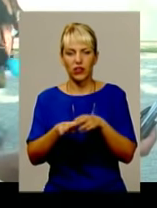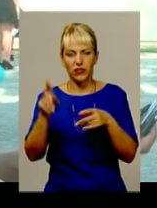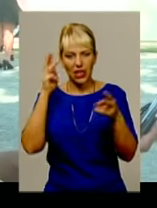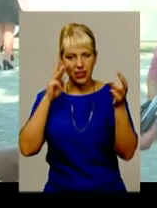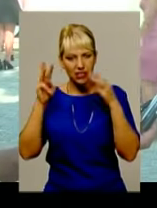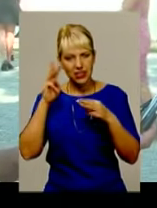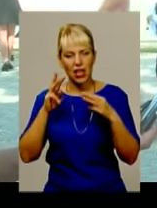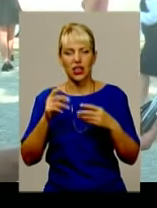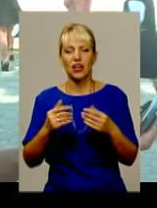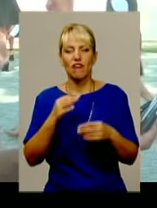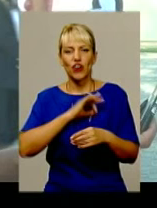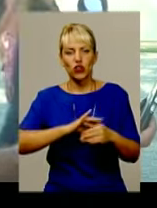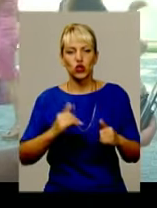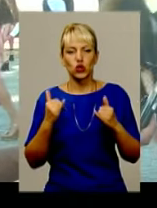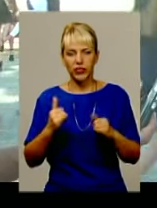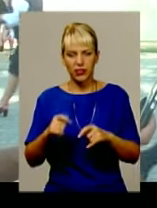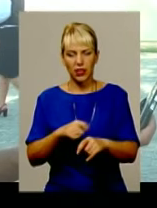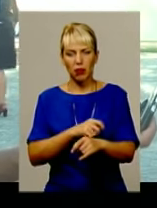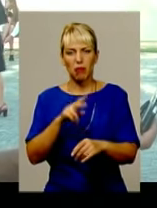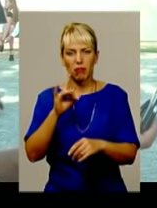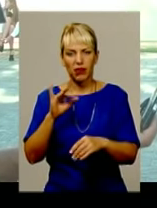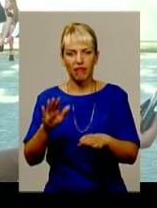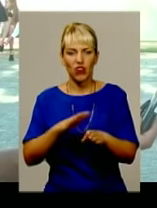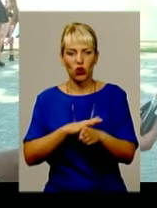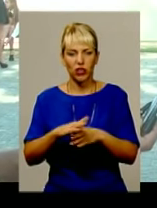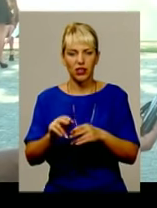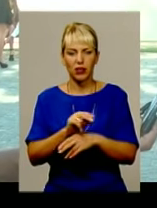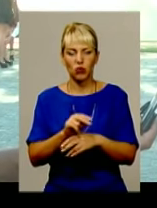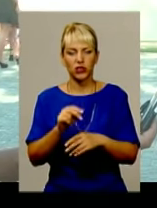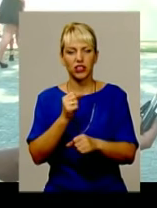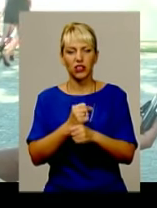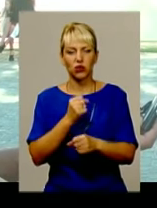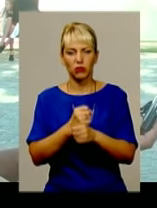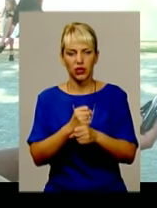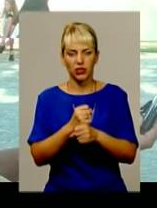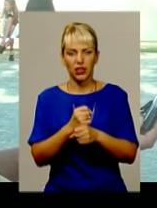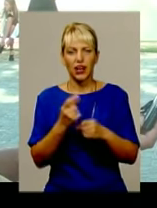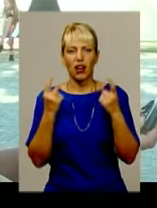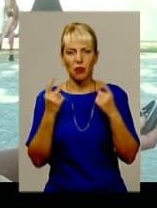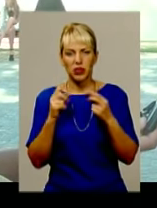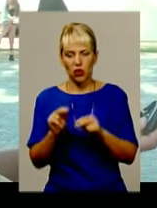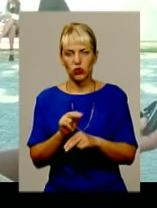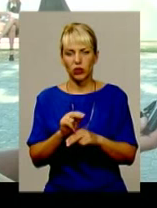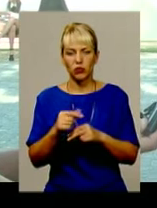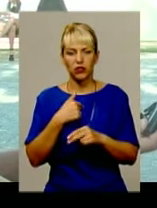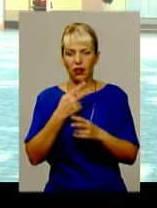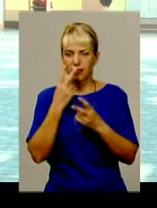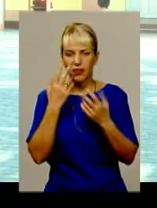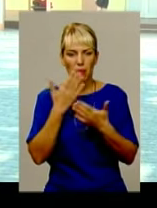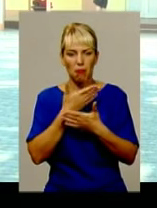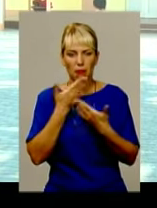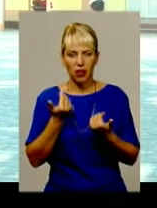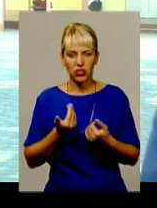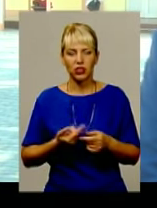використання сучасних матеріалів при виконанні ремонтних пробітків, при виконанні капітального ремонту я не бачила.